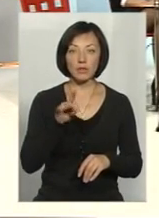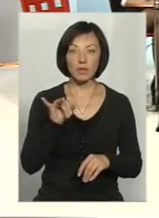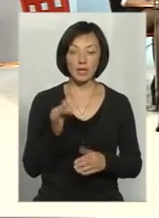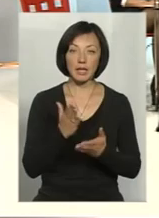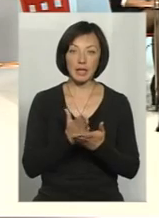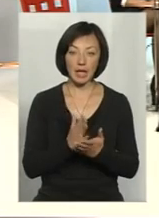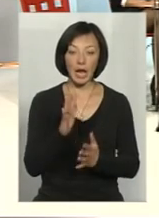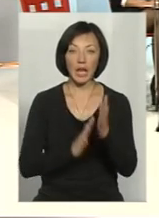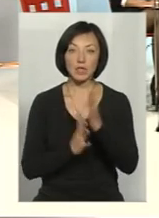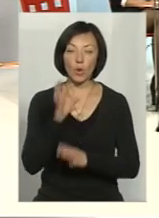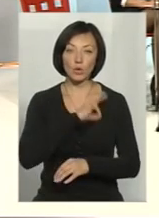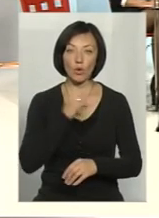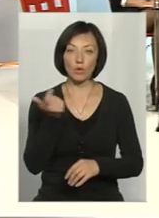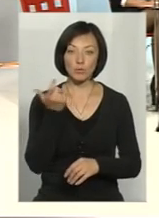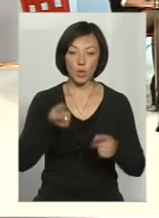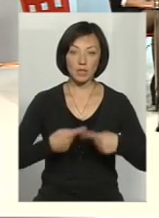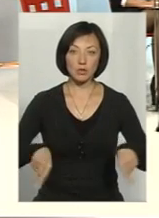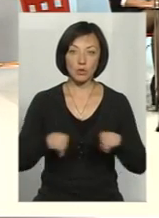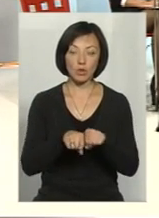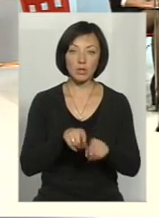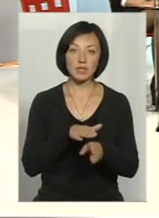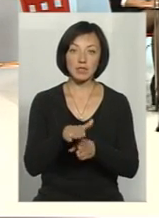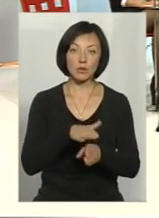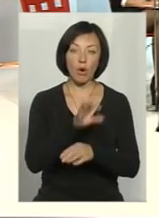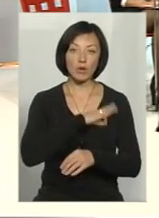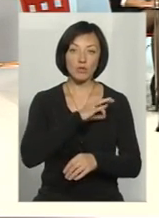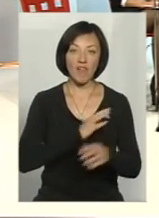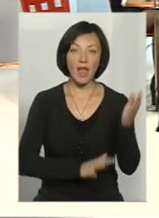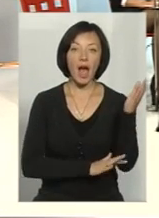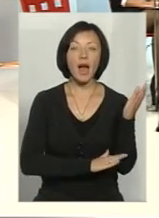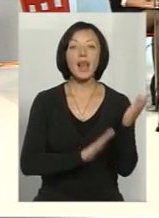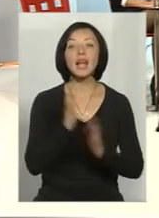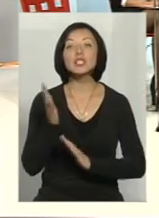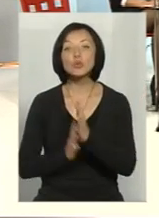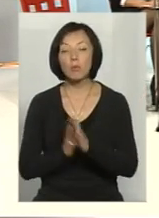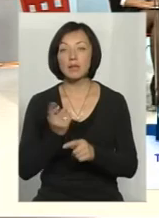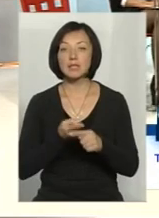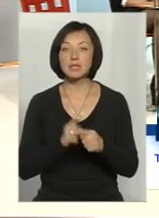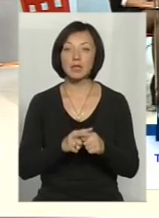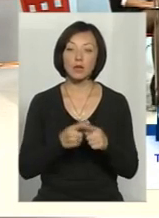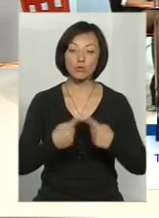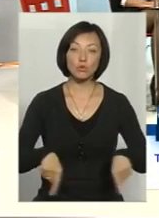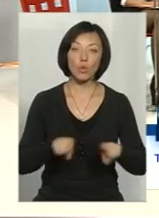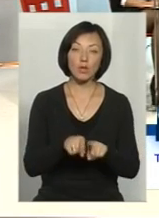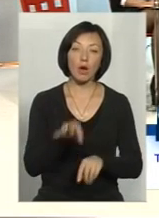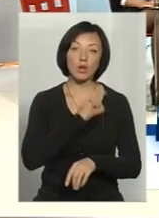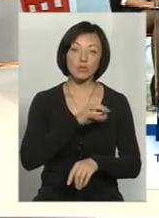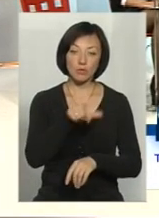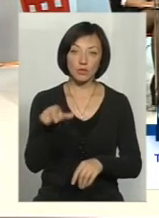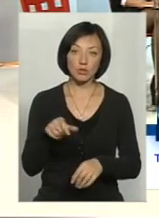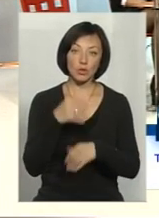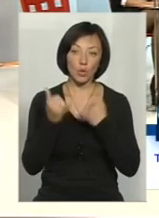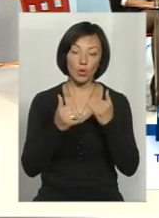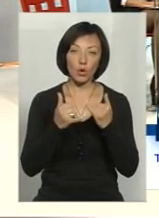лісокористувачів, які у господарській зоні здійснюють лісокористування. То саме у цих зонах користувачі здійснюють